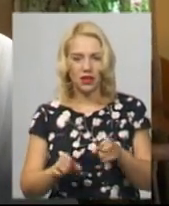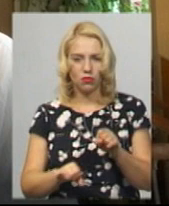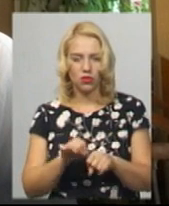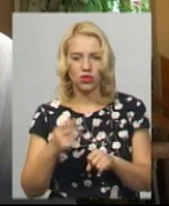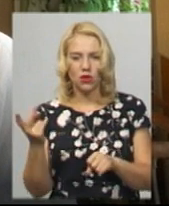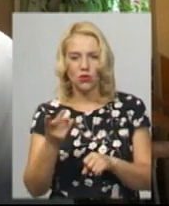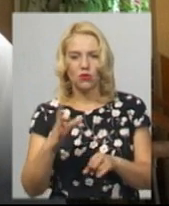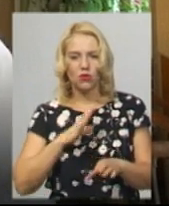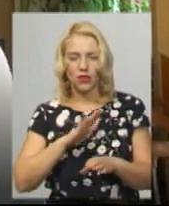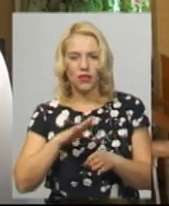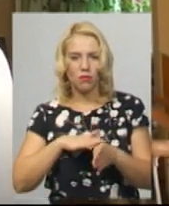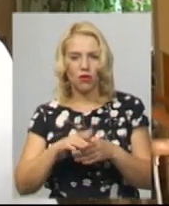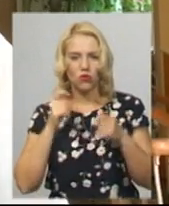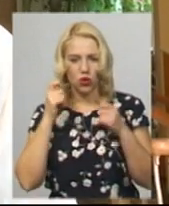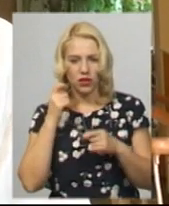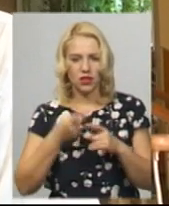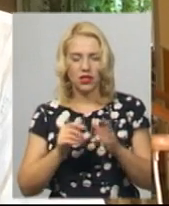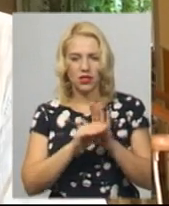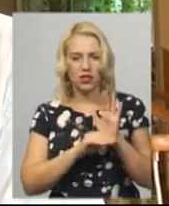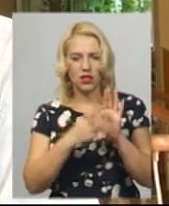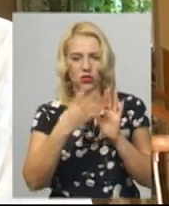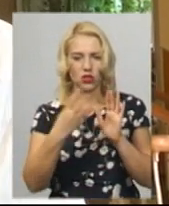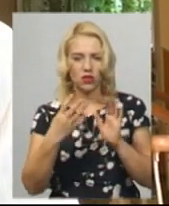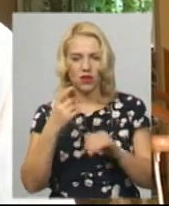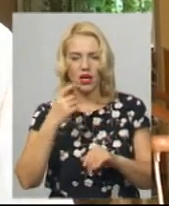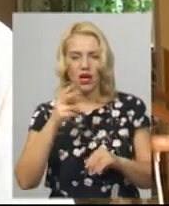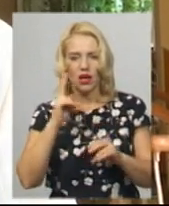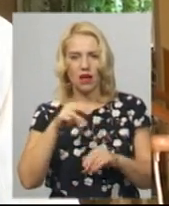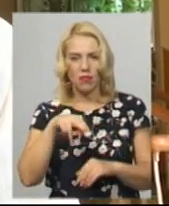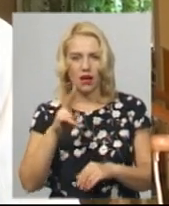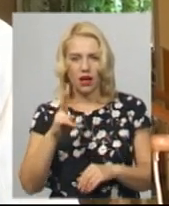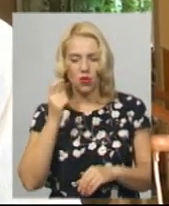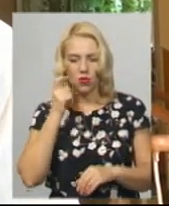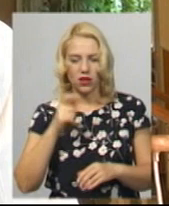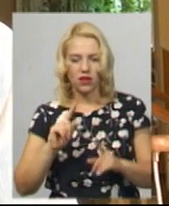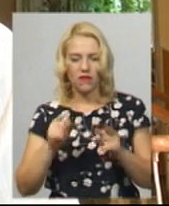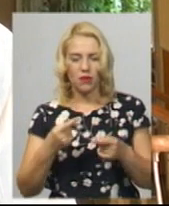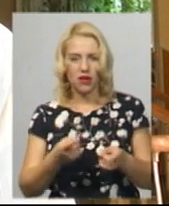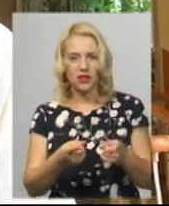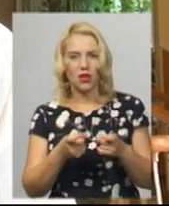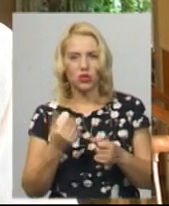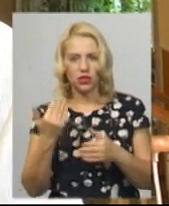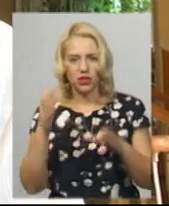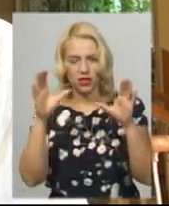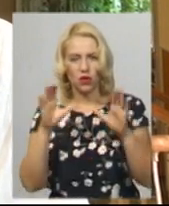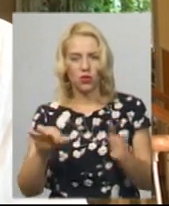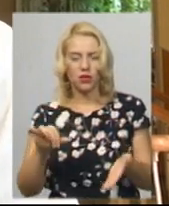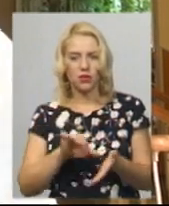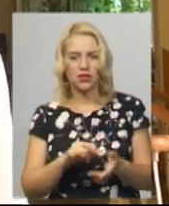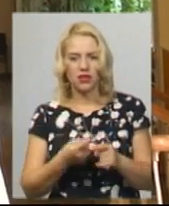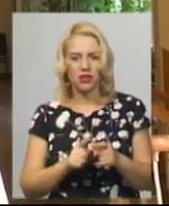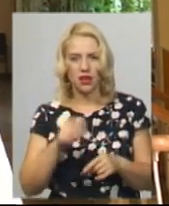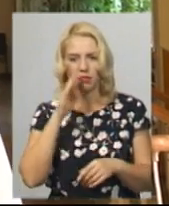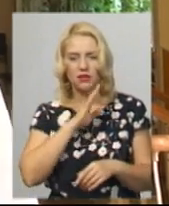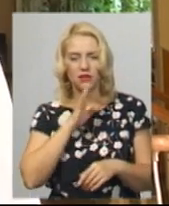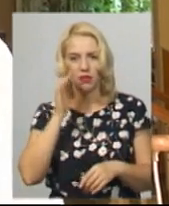вони були неповнолітні. Згідно з цього, стаття 44 КПК України вимагає в такому випадку залучення їхніх законних представників. Тобто це